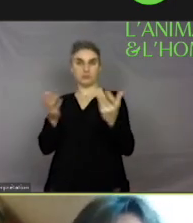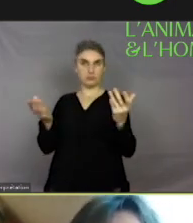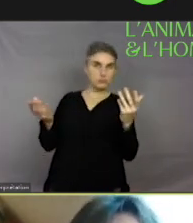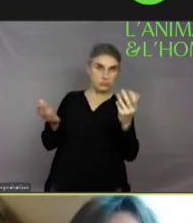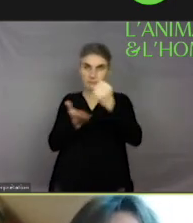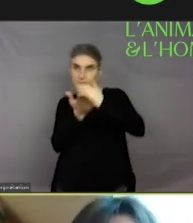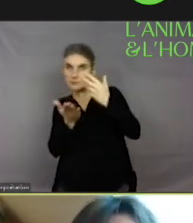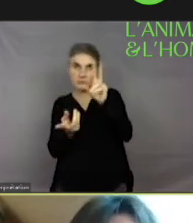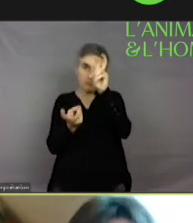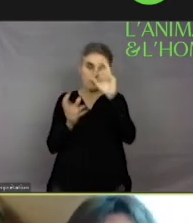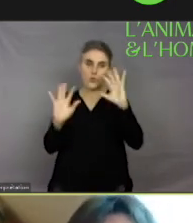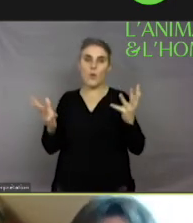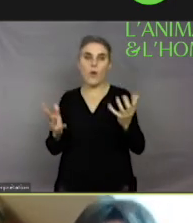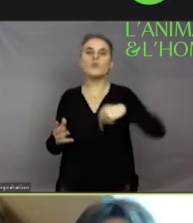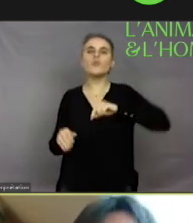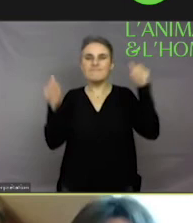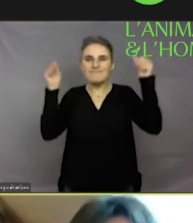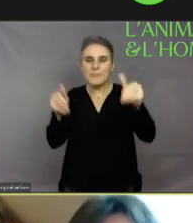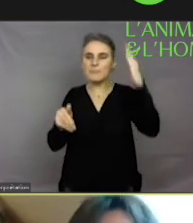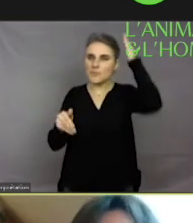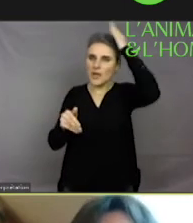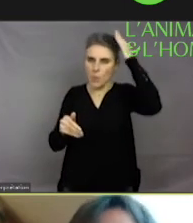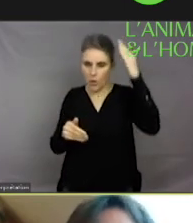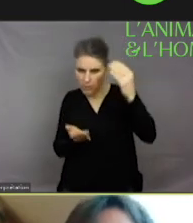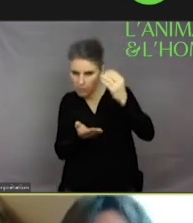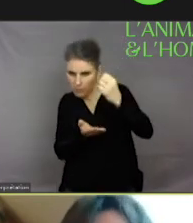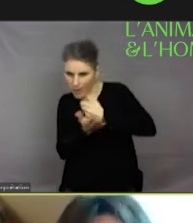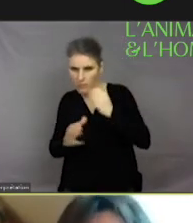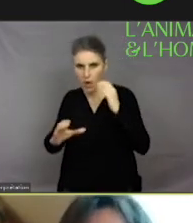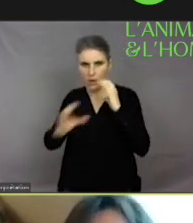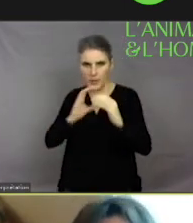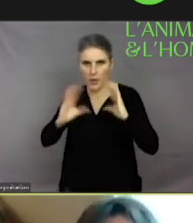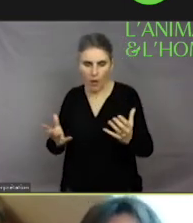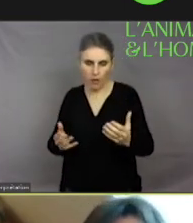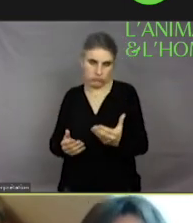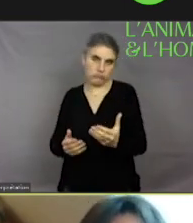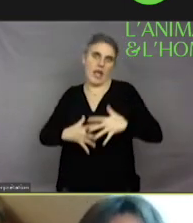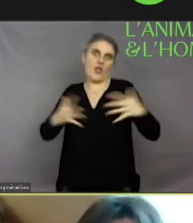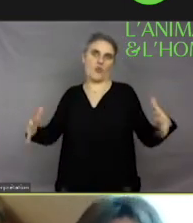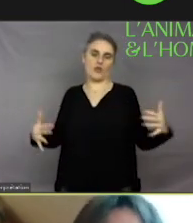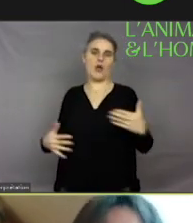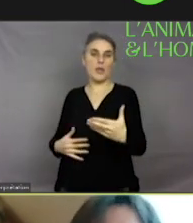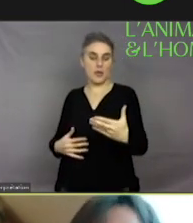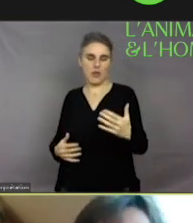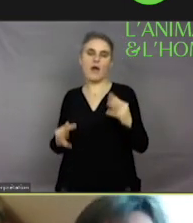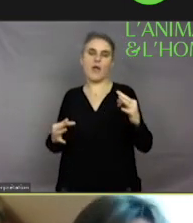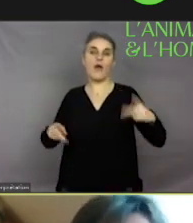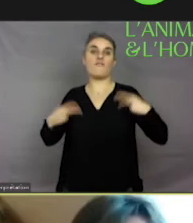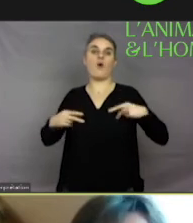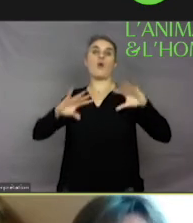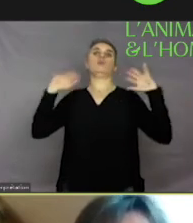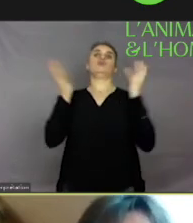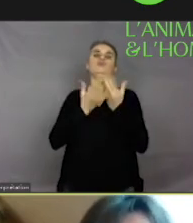zoosémiotique. Sur la zoosémiotique, c'est déjà énorme, mais il y a d'autres avancées à faire en biosémiotique et en